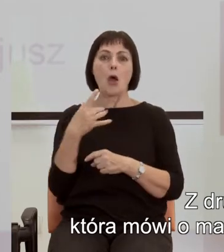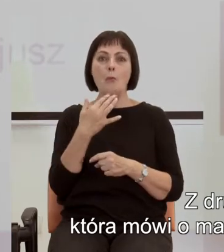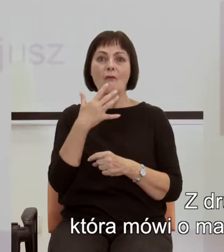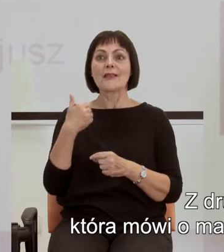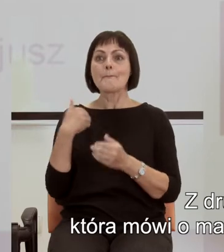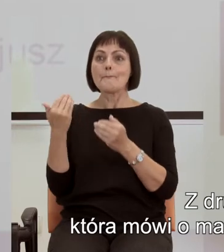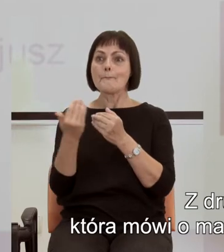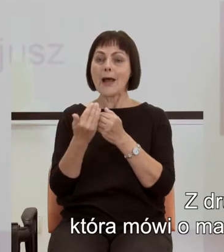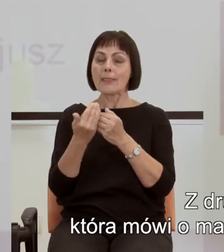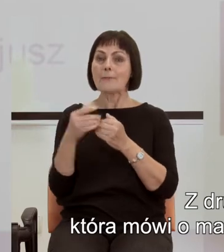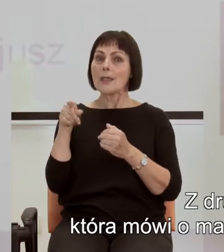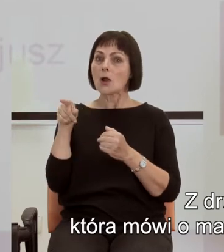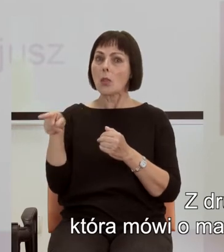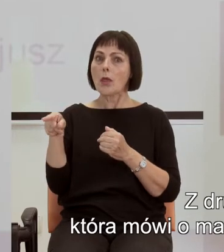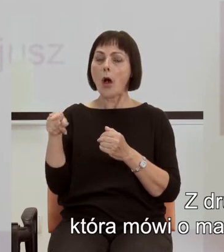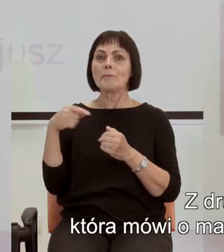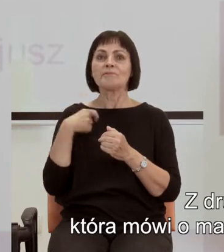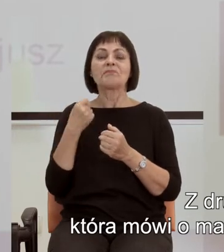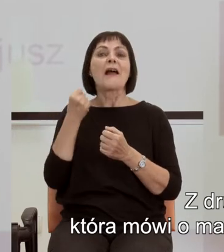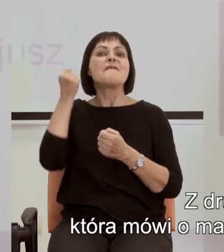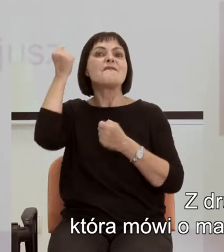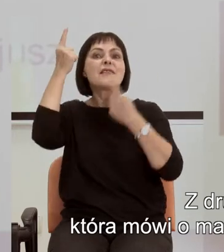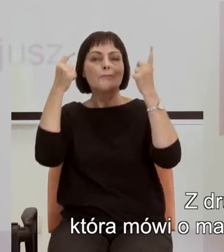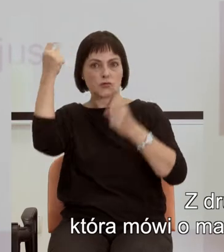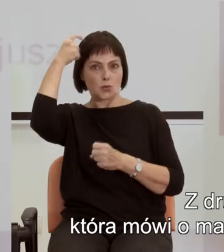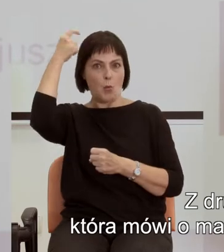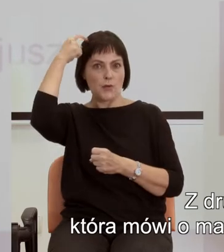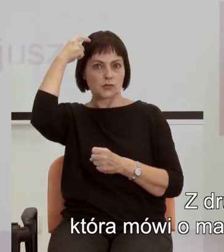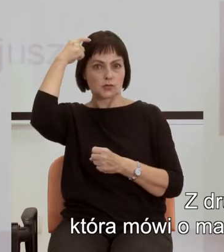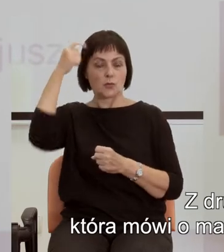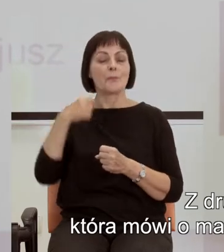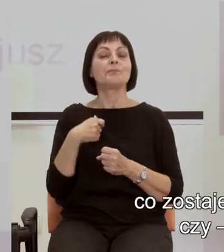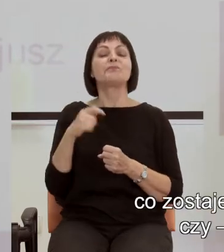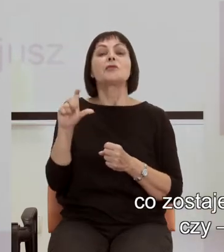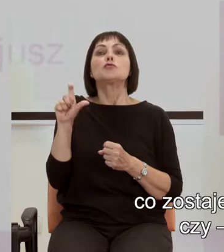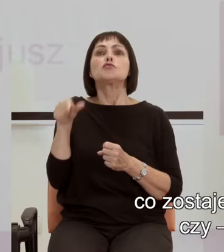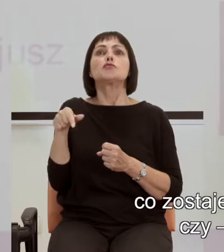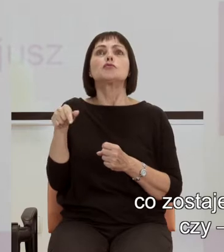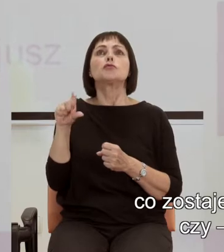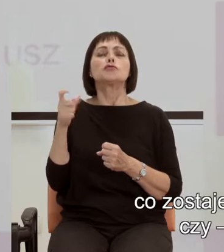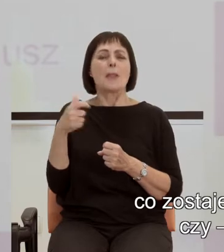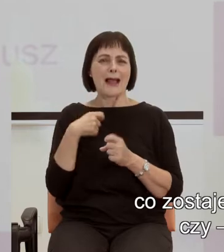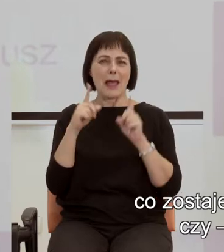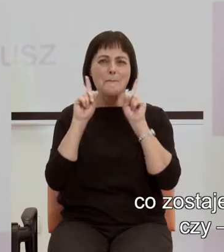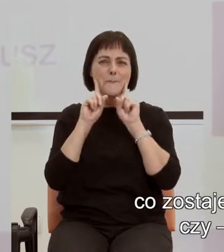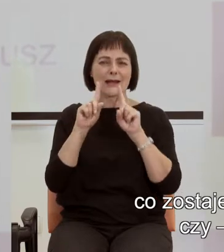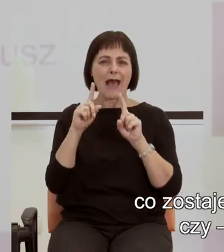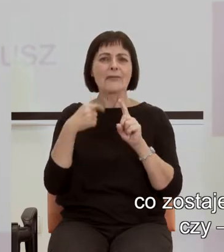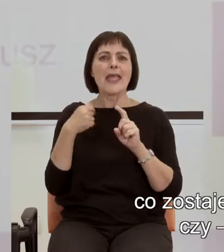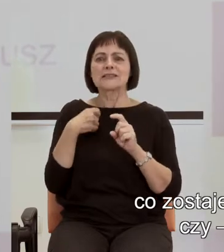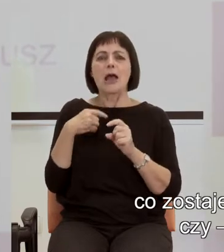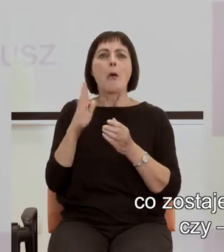o matematyce jako wytworze ludzkiego umysłu. Czymś, co zostaje